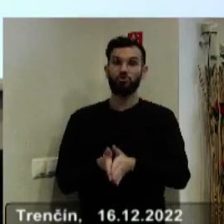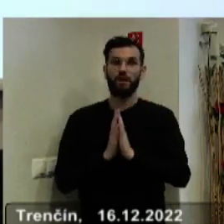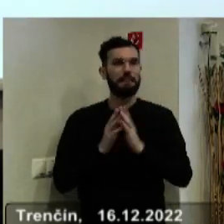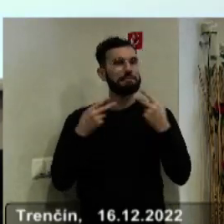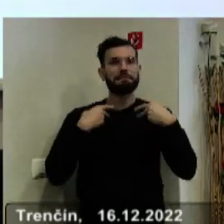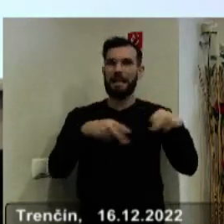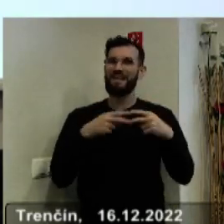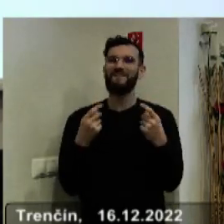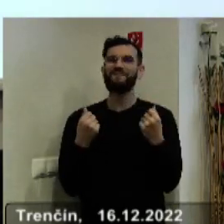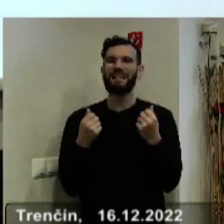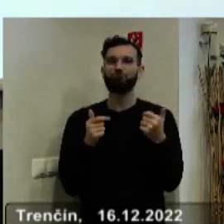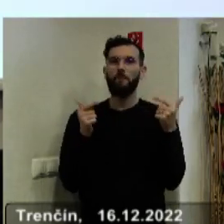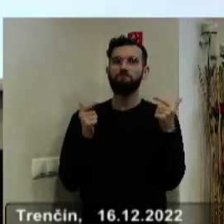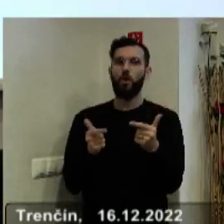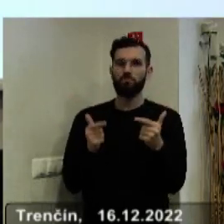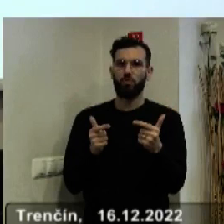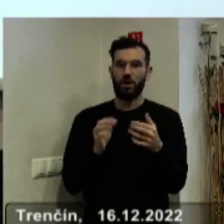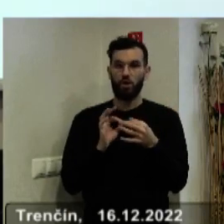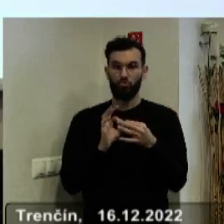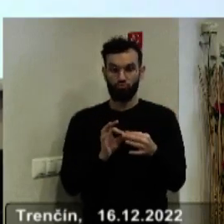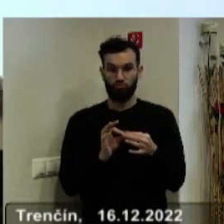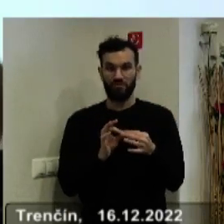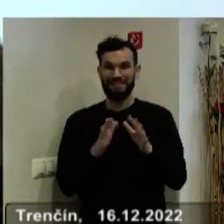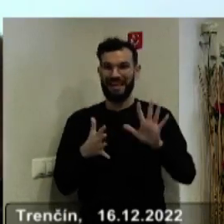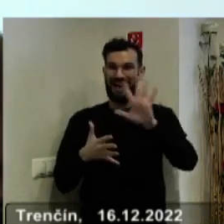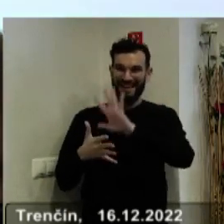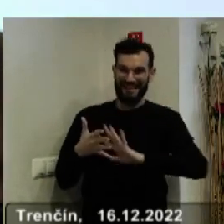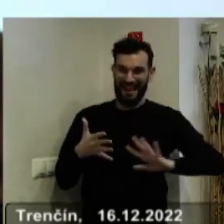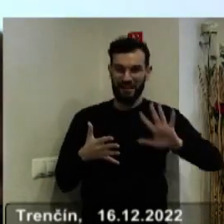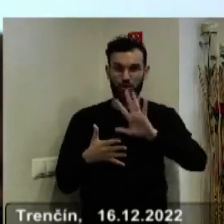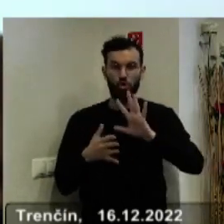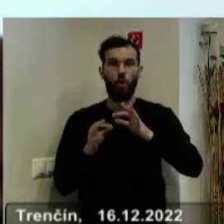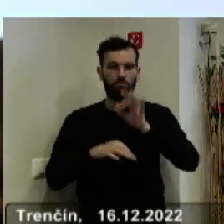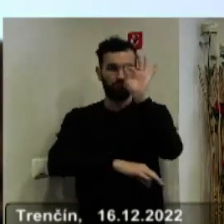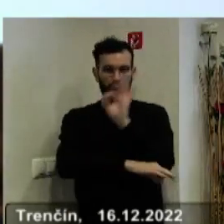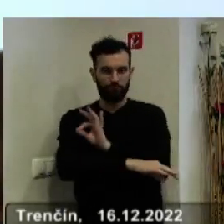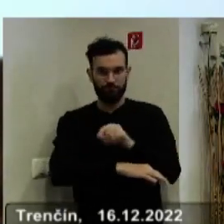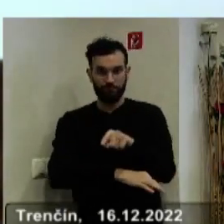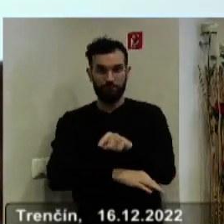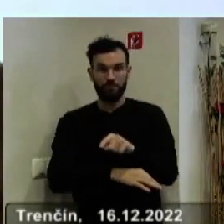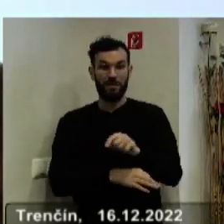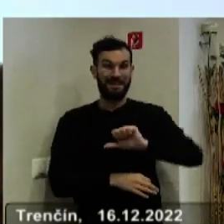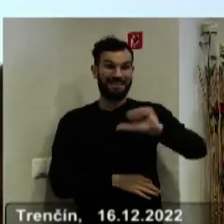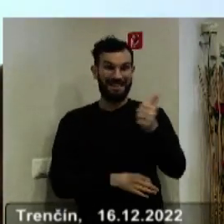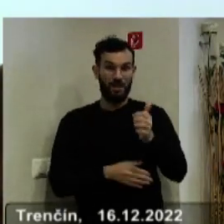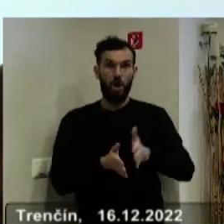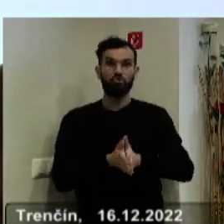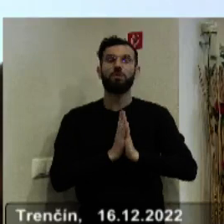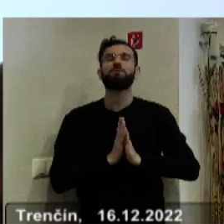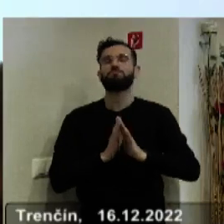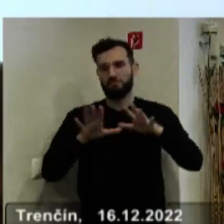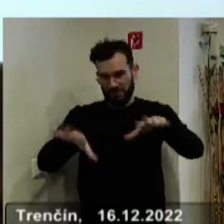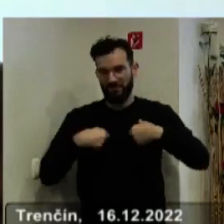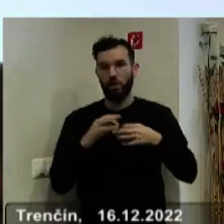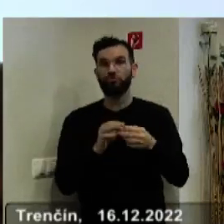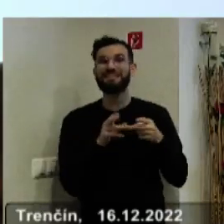nenávratný finančný príspevok v rámci integrovaného regionálneho operačného programu. Z toho 11 žiadosti bolo o schválených